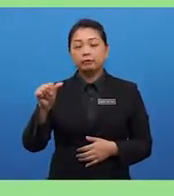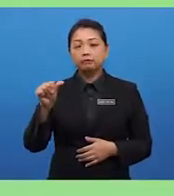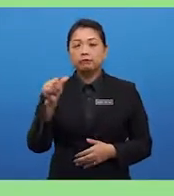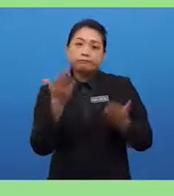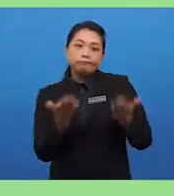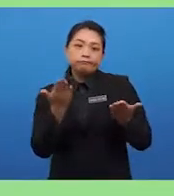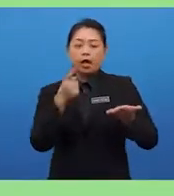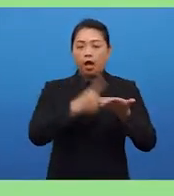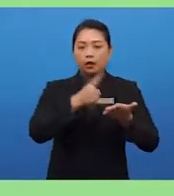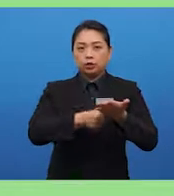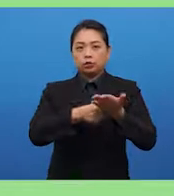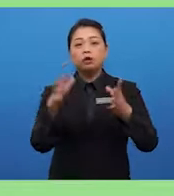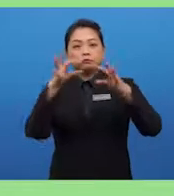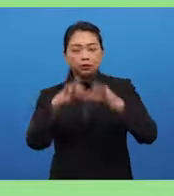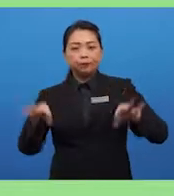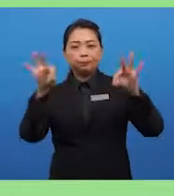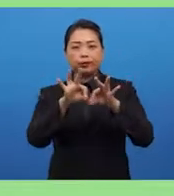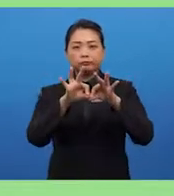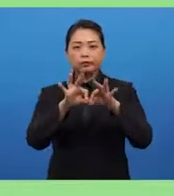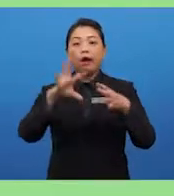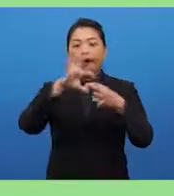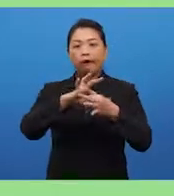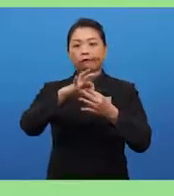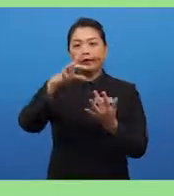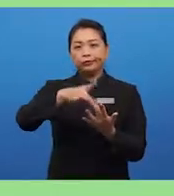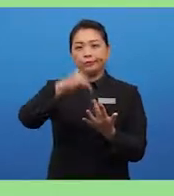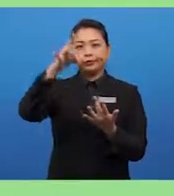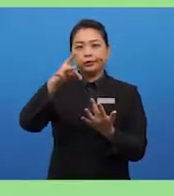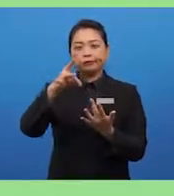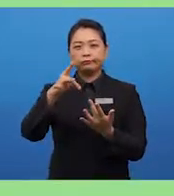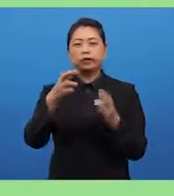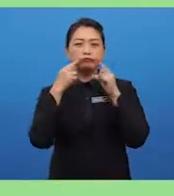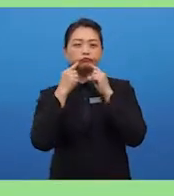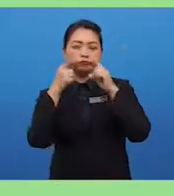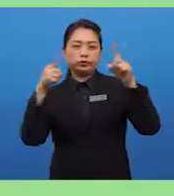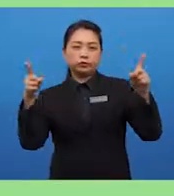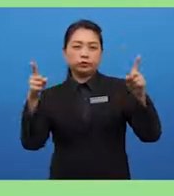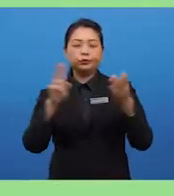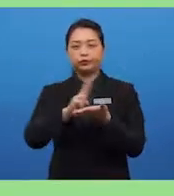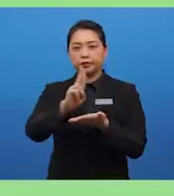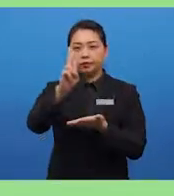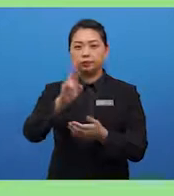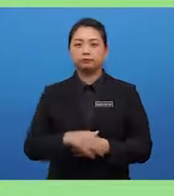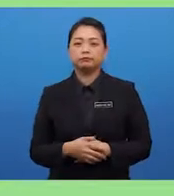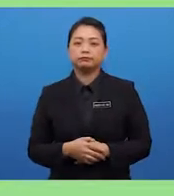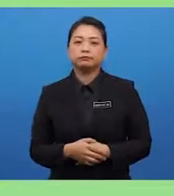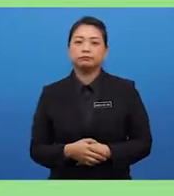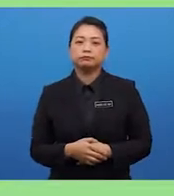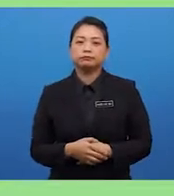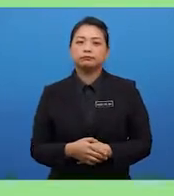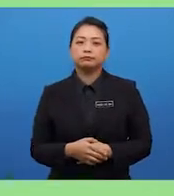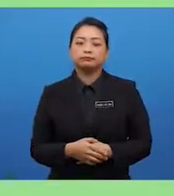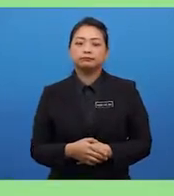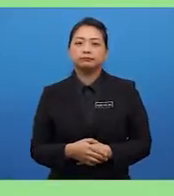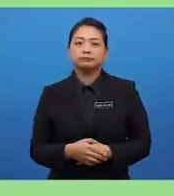argue the importance of choosing a reputable university. Had